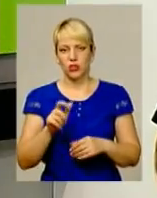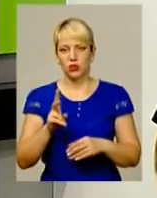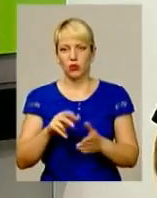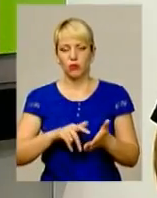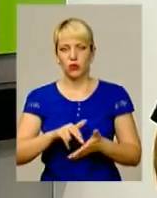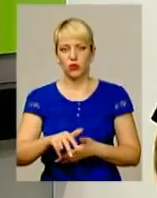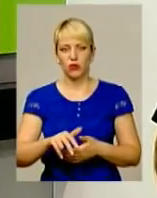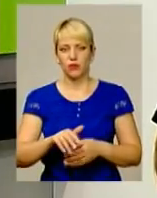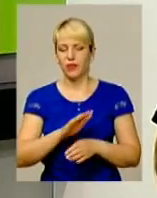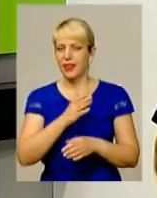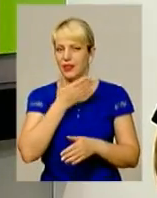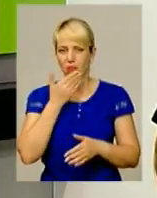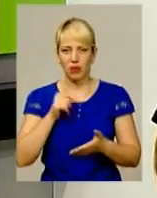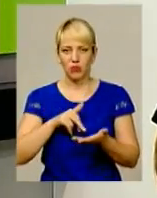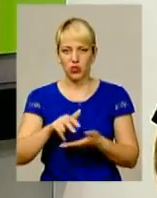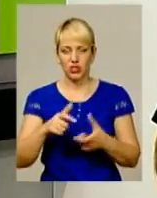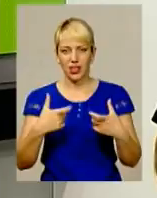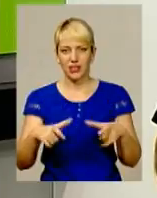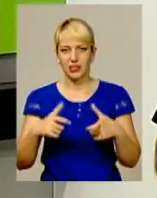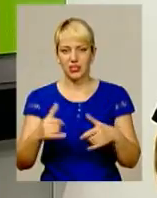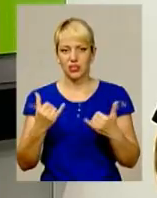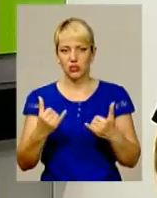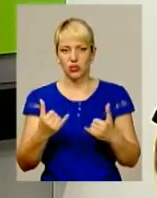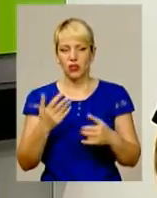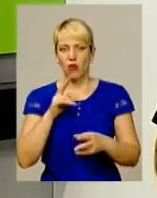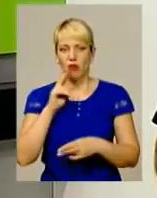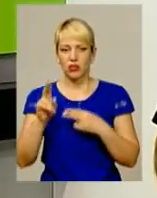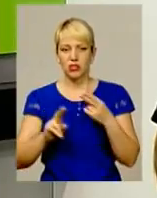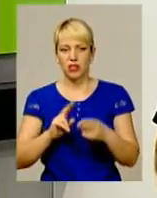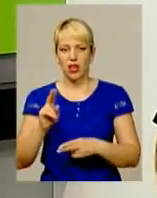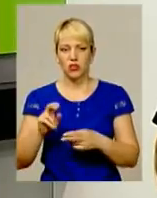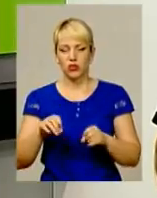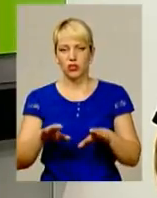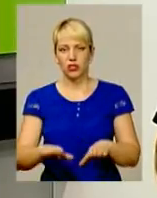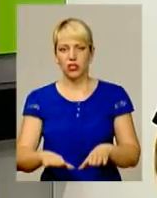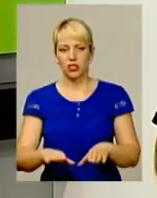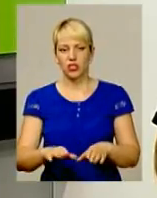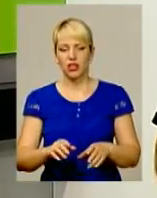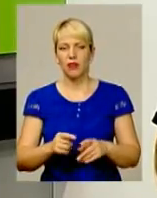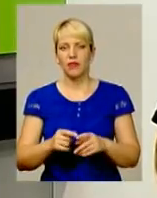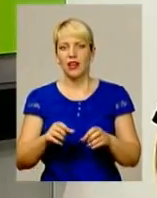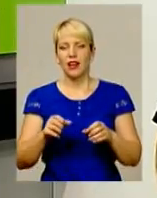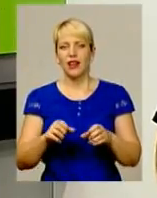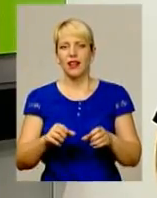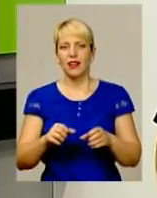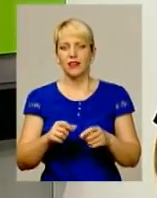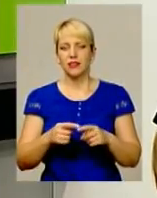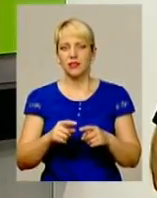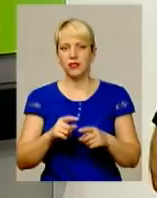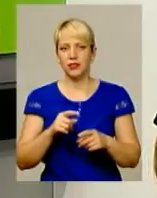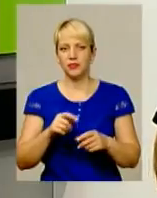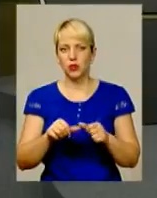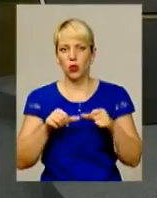не пройшли переатестацію, сьогодні вони оскаржують рішення атестаційних комісій, рішення апеляційних